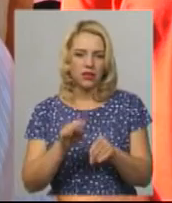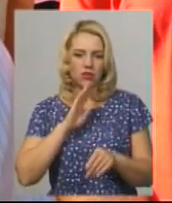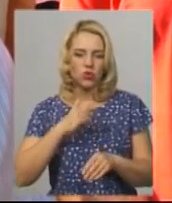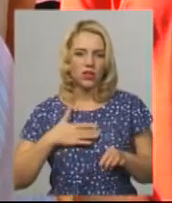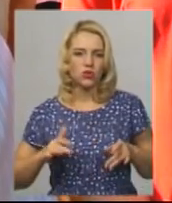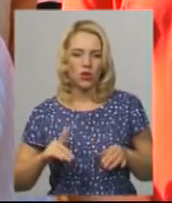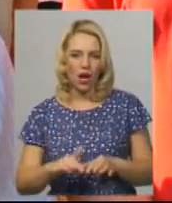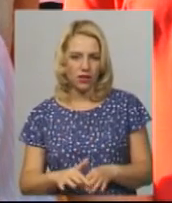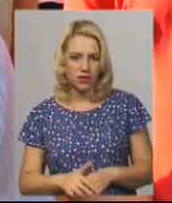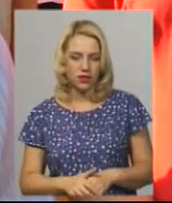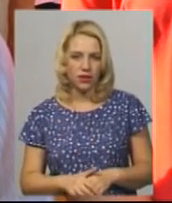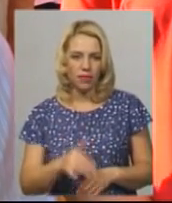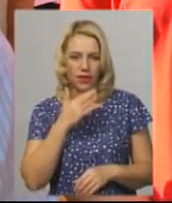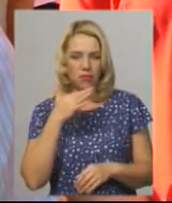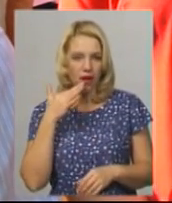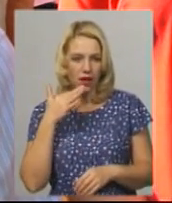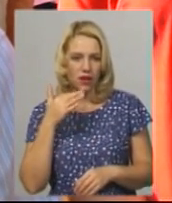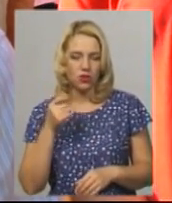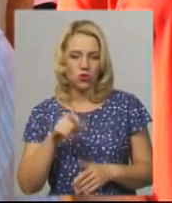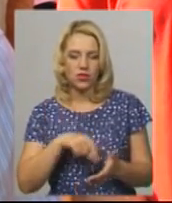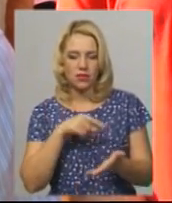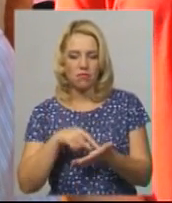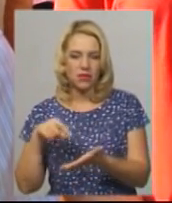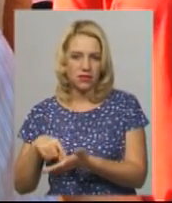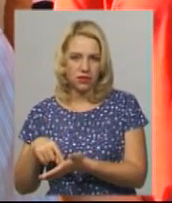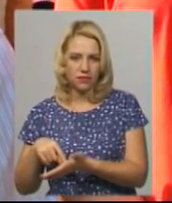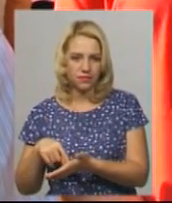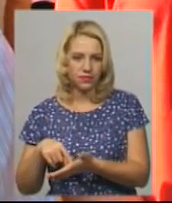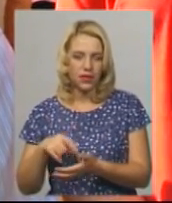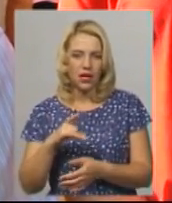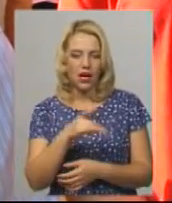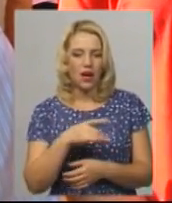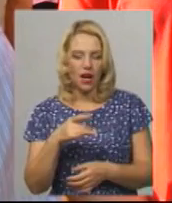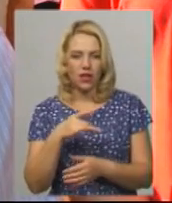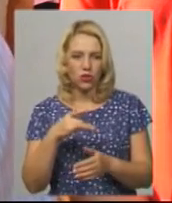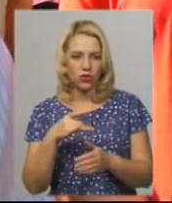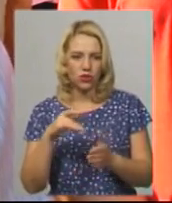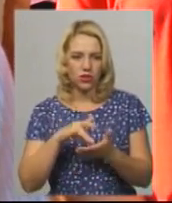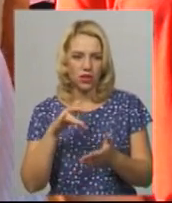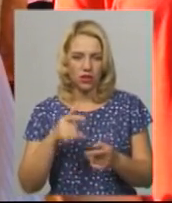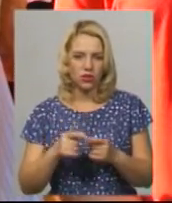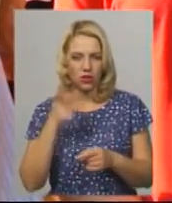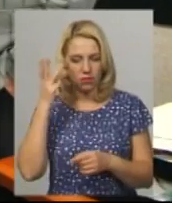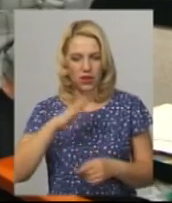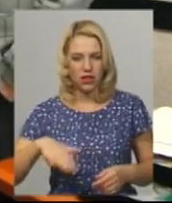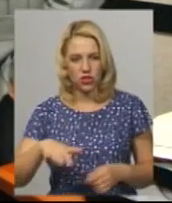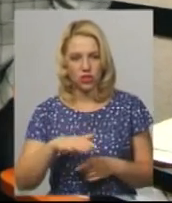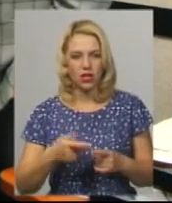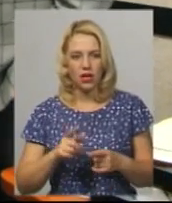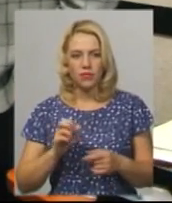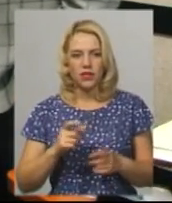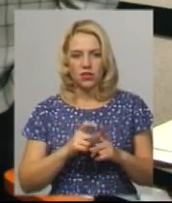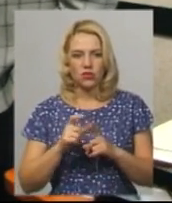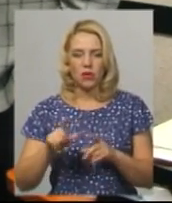акції. Багато з міст районного призначення Хмельниччини. Засловник